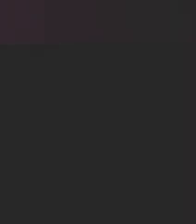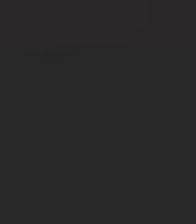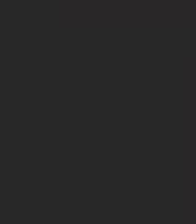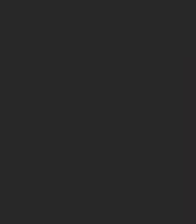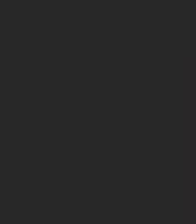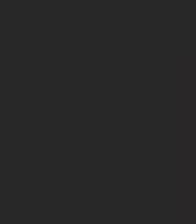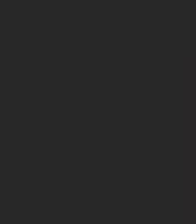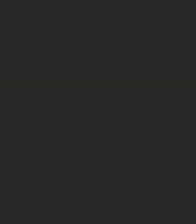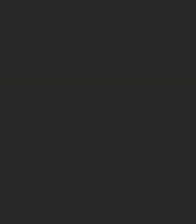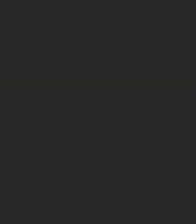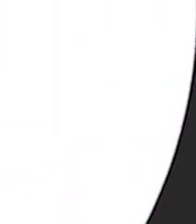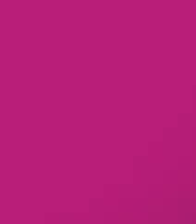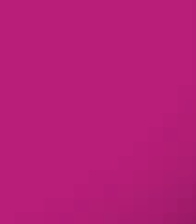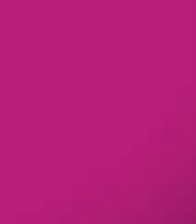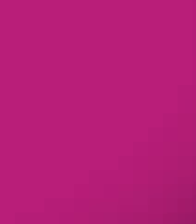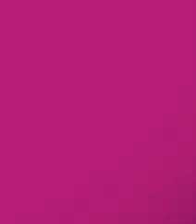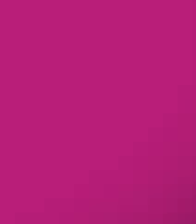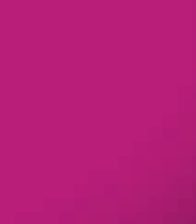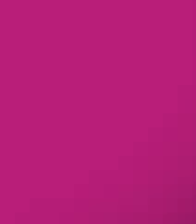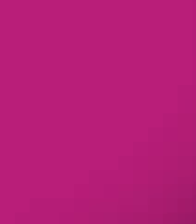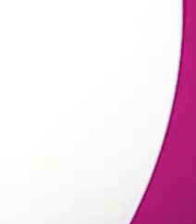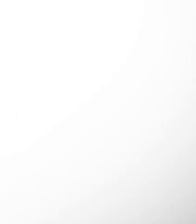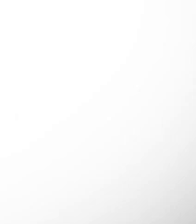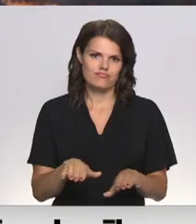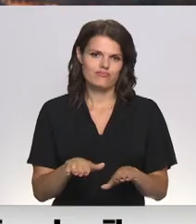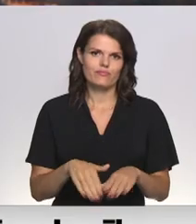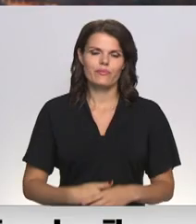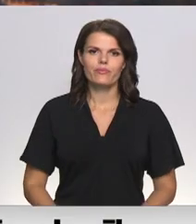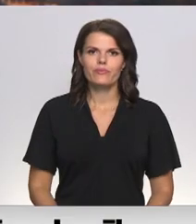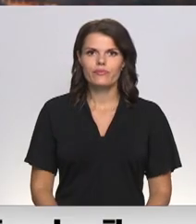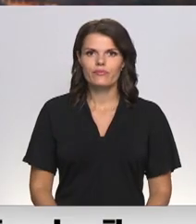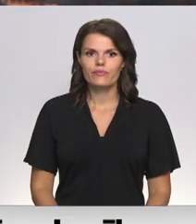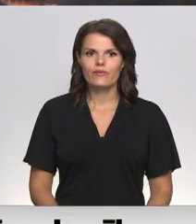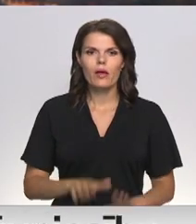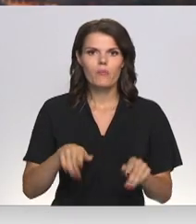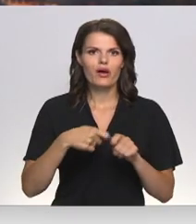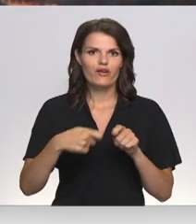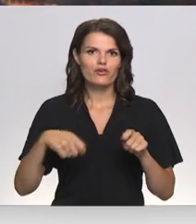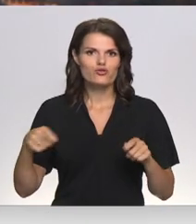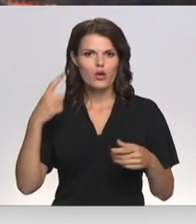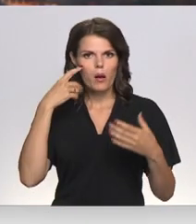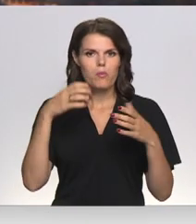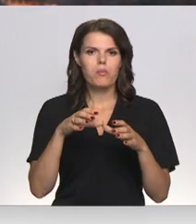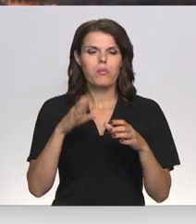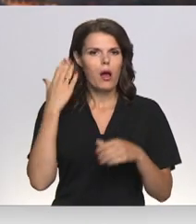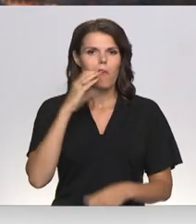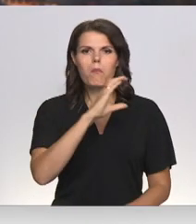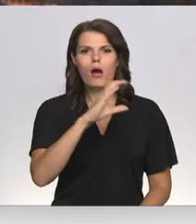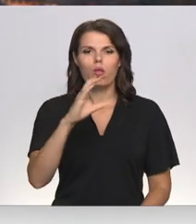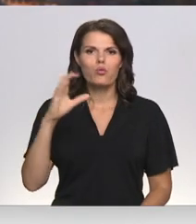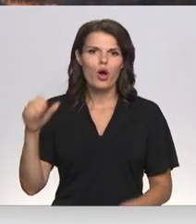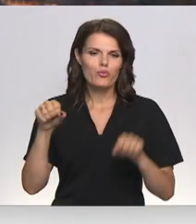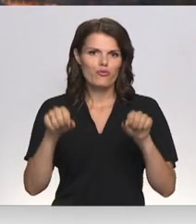Re! Viss ēters ir te! Par vilcināšanos ar padomju režīmu slavinošo objektu